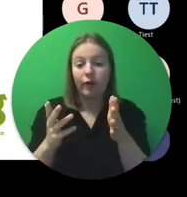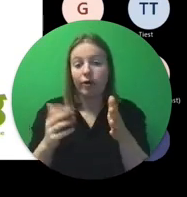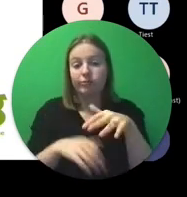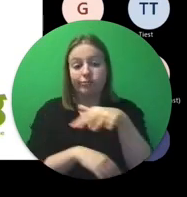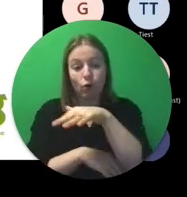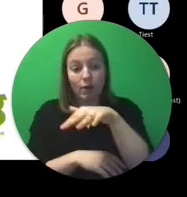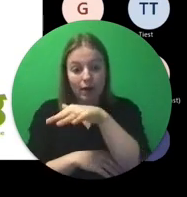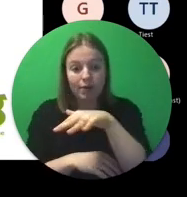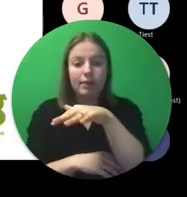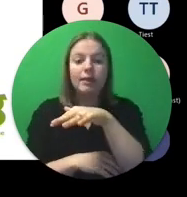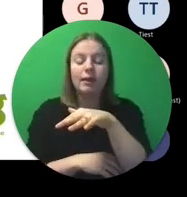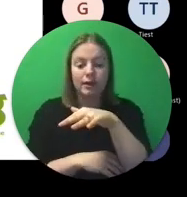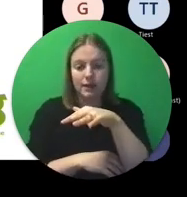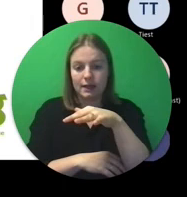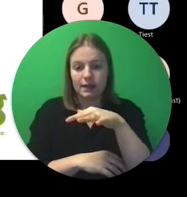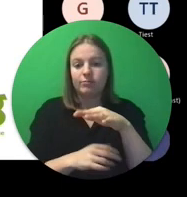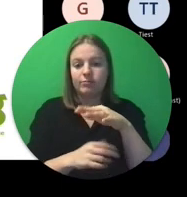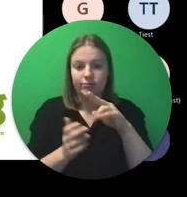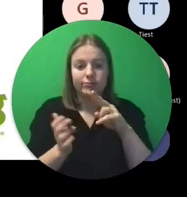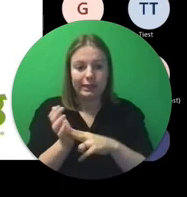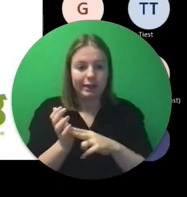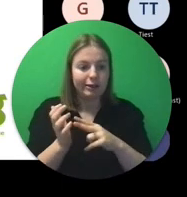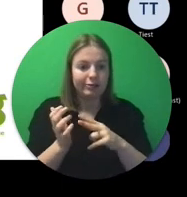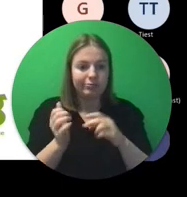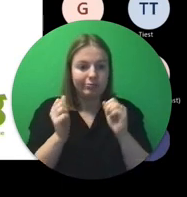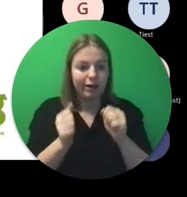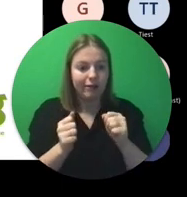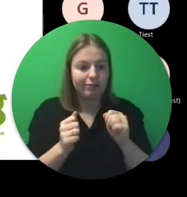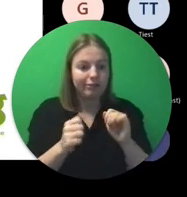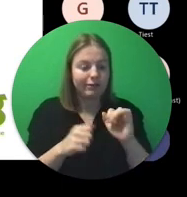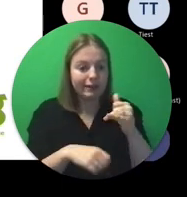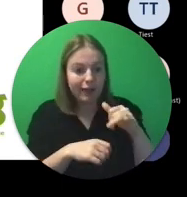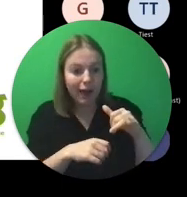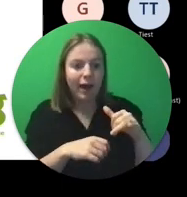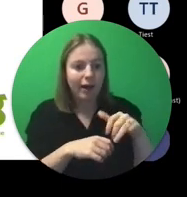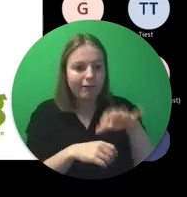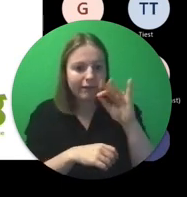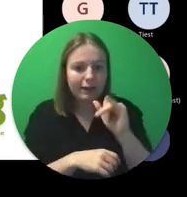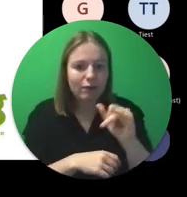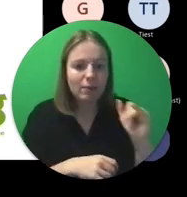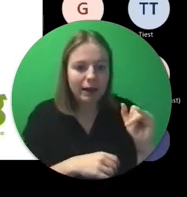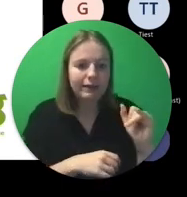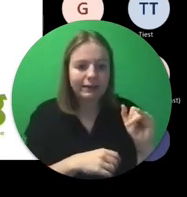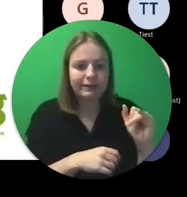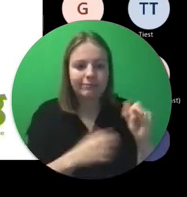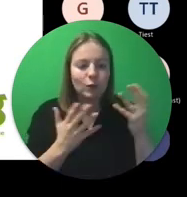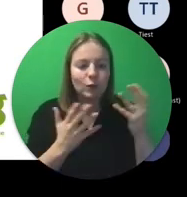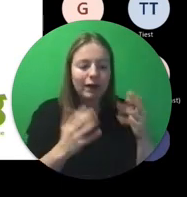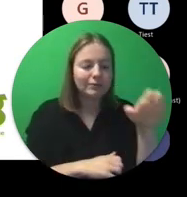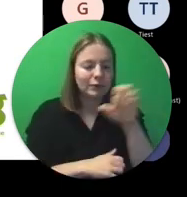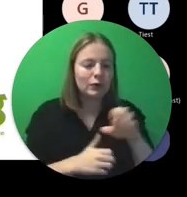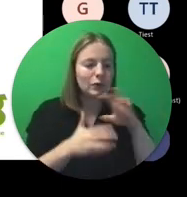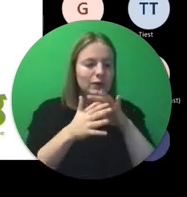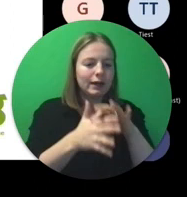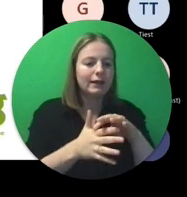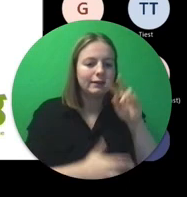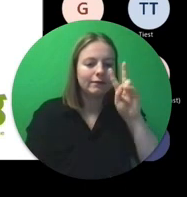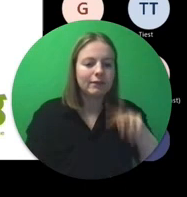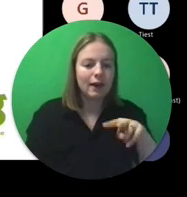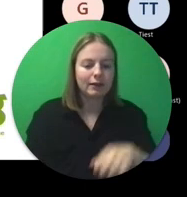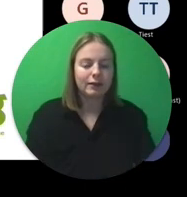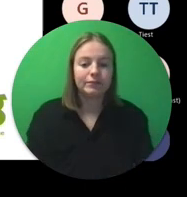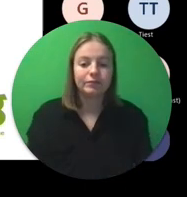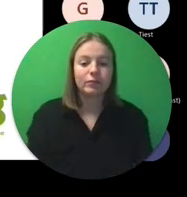kan zeker iets vinden of ontdekken bij Euroguidance Vlaanderen. Als je